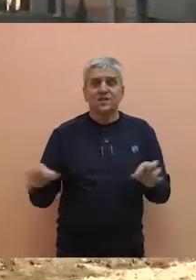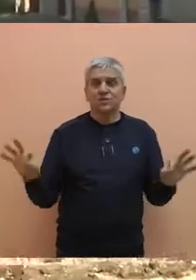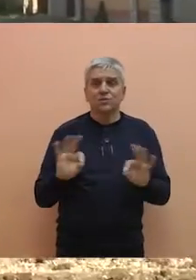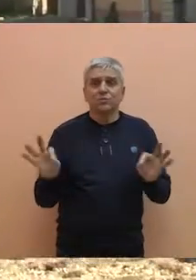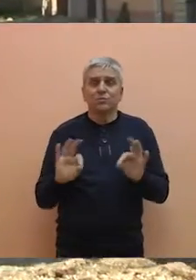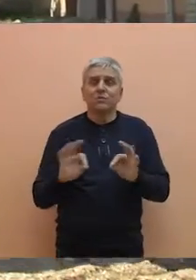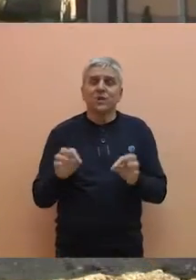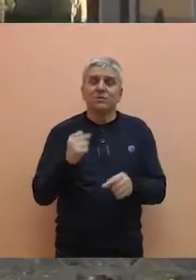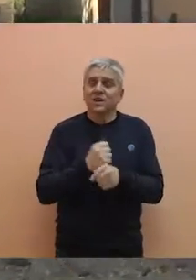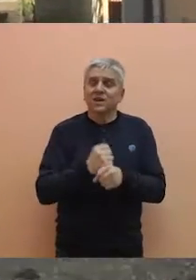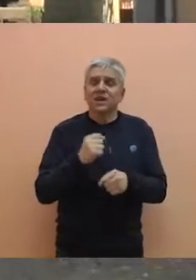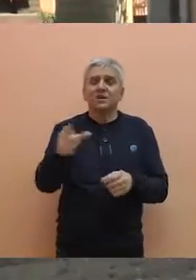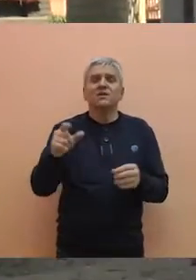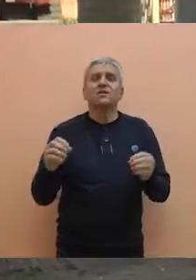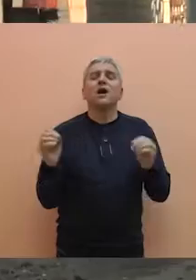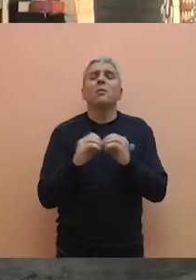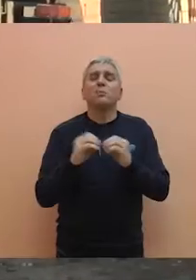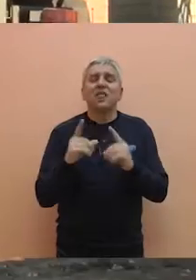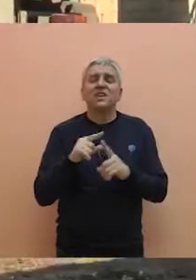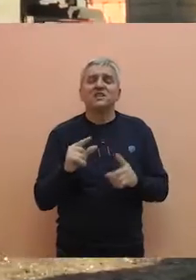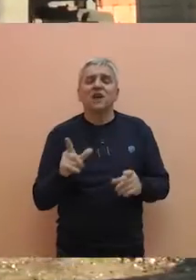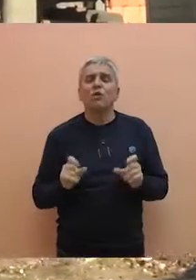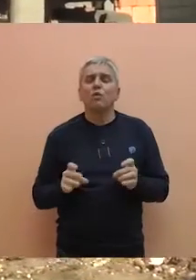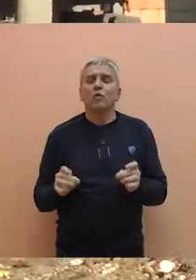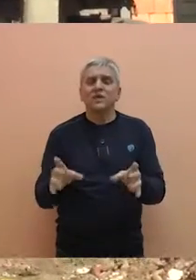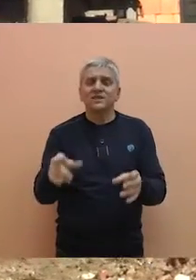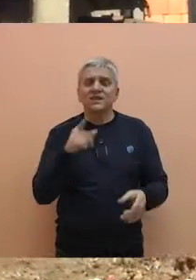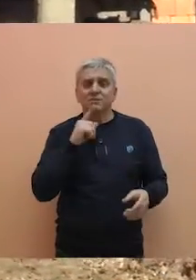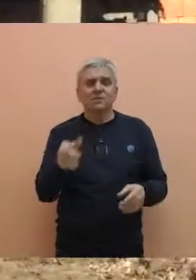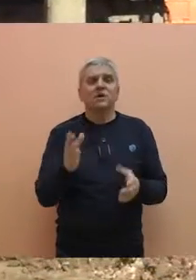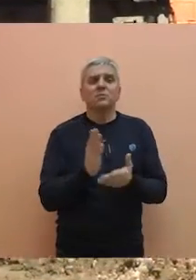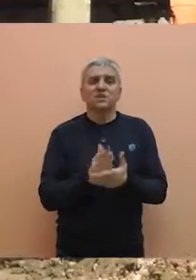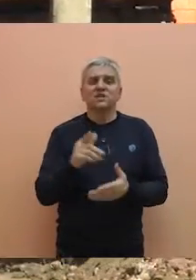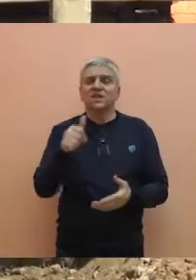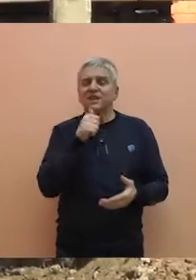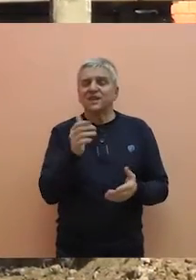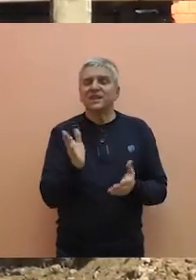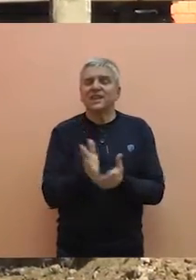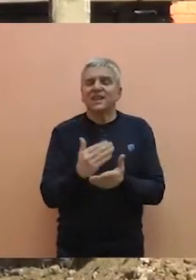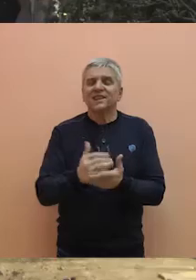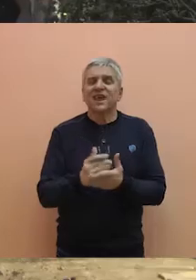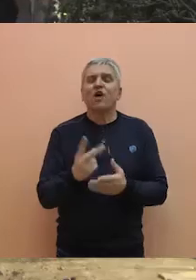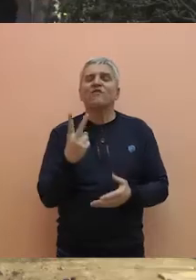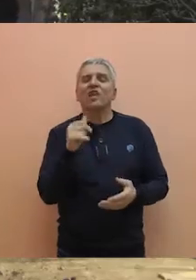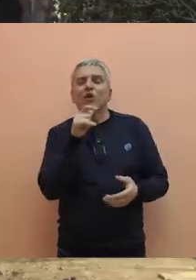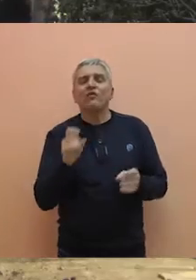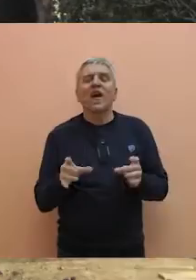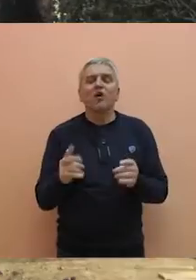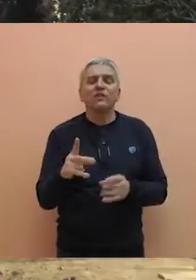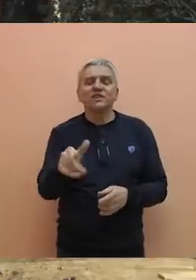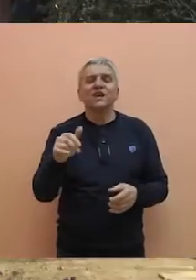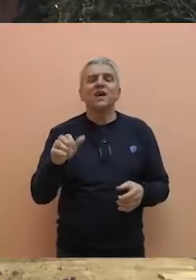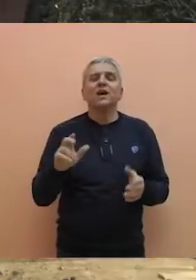su u toku pripremni radovi za asfaltiranje Batinske ulice, a osim ove asfaltom biće prekrivene i deo Veljka Vlahovića,